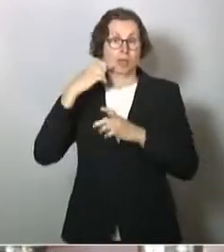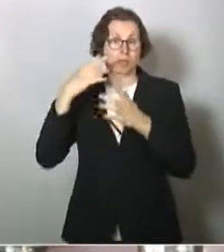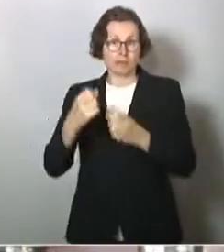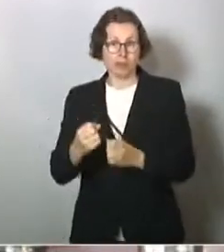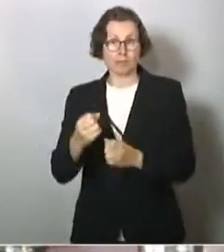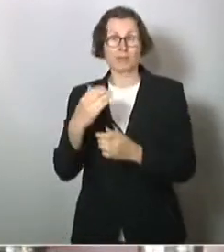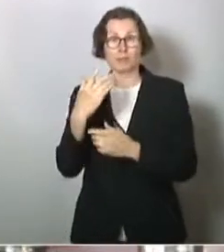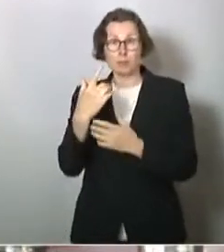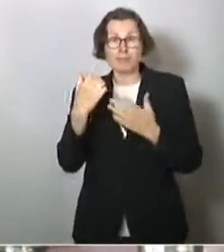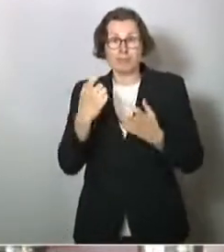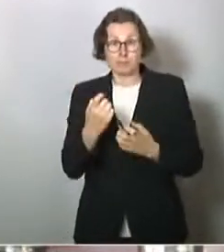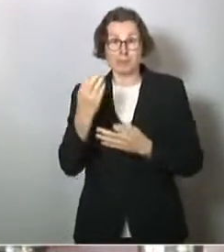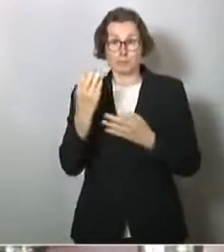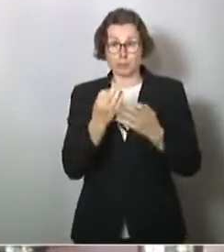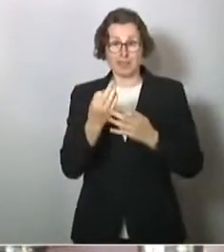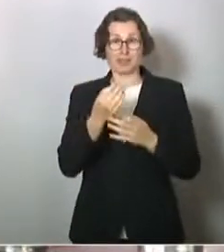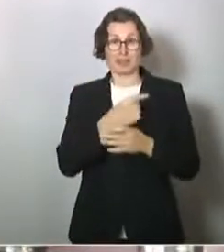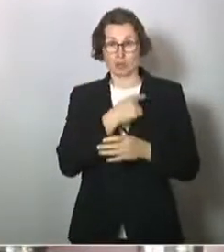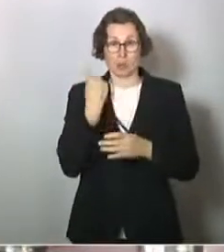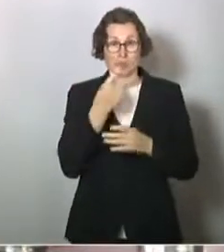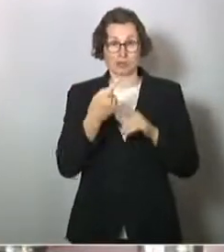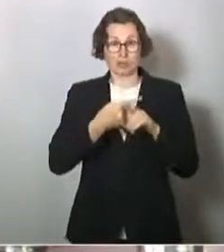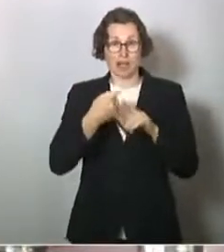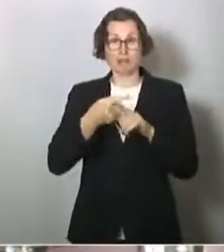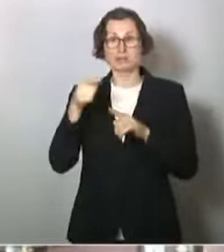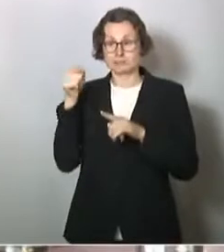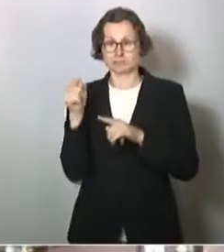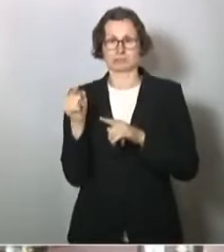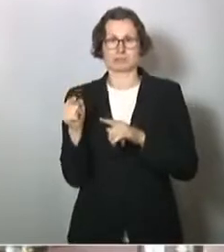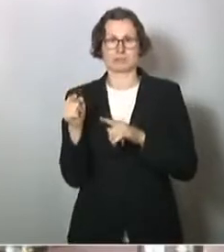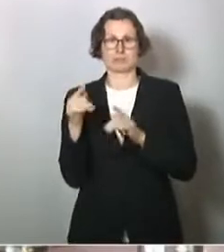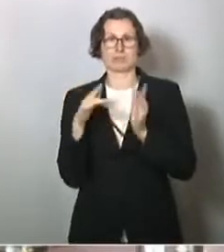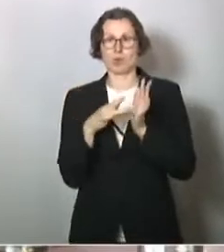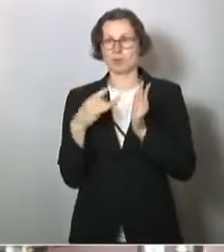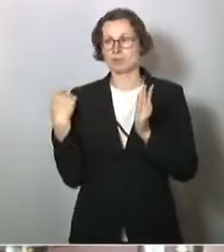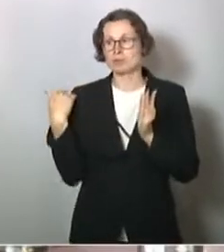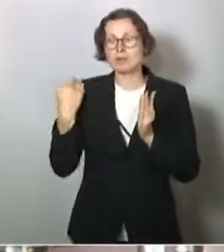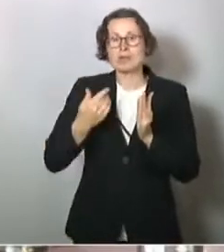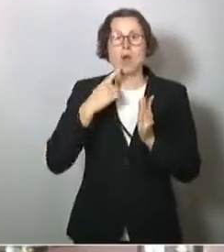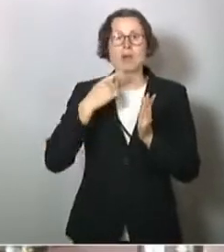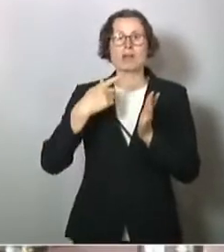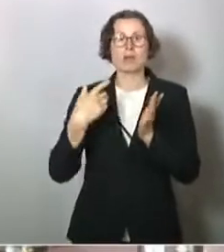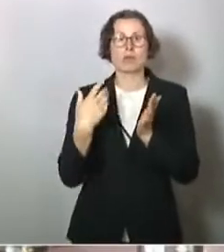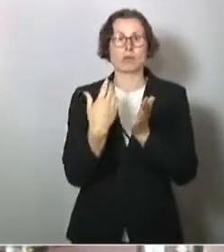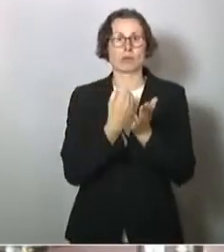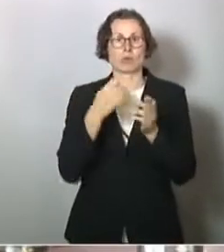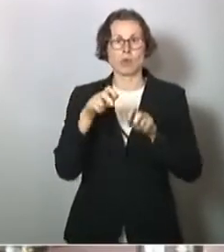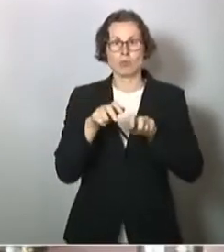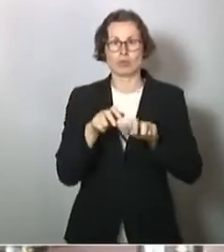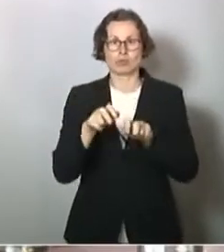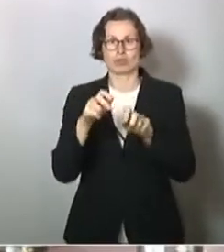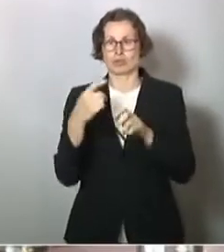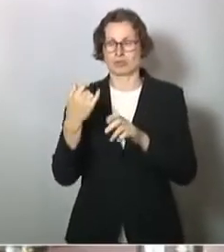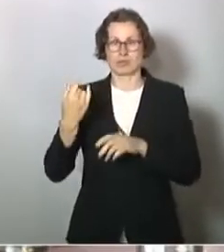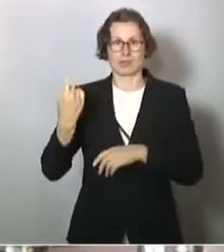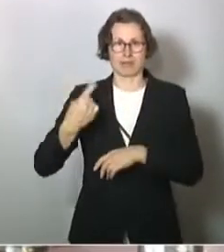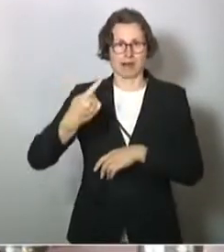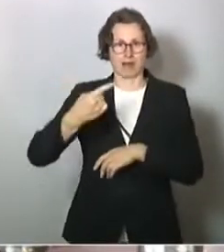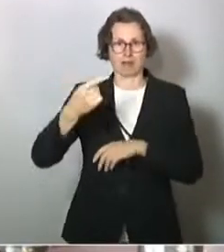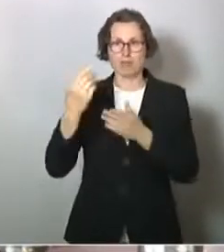drastisch ökonomisiert wurden in den letzten Jahren, die sozusagen,